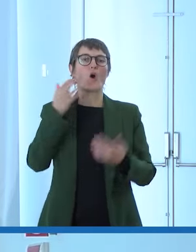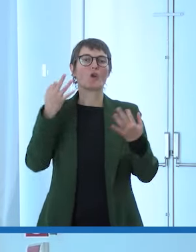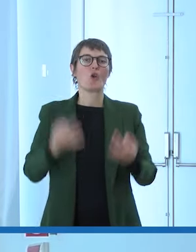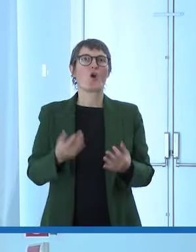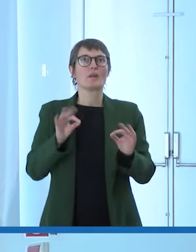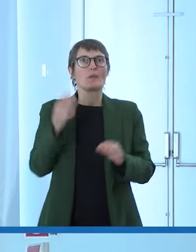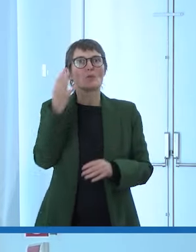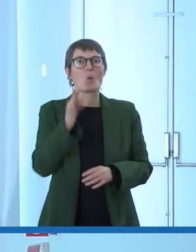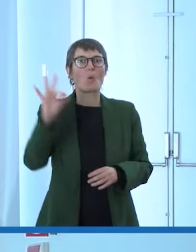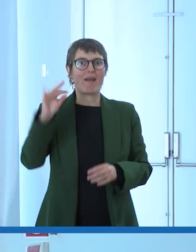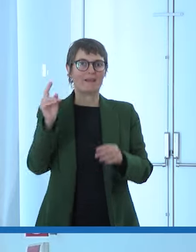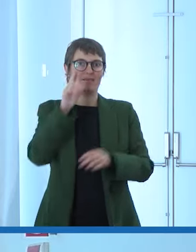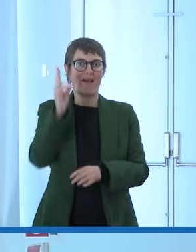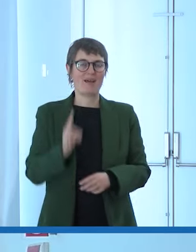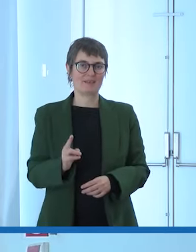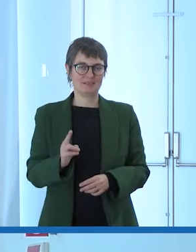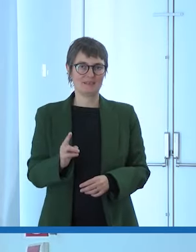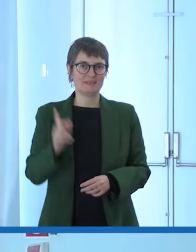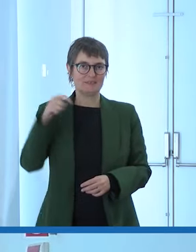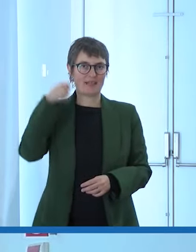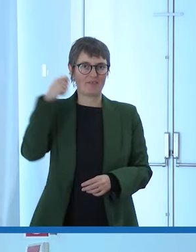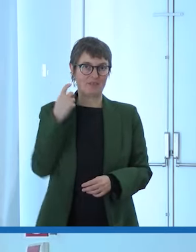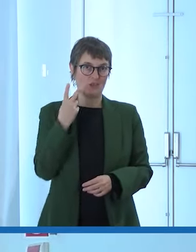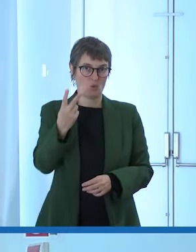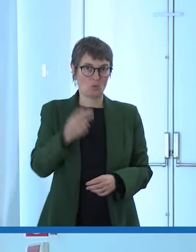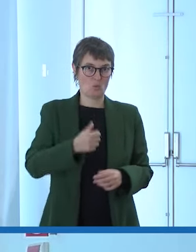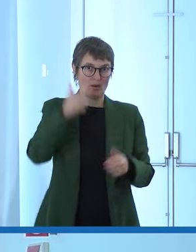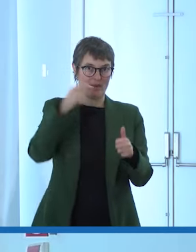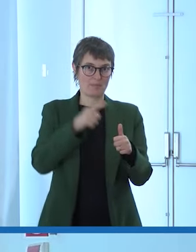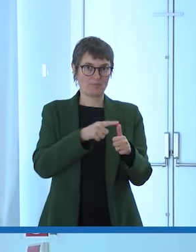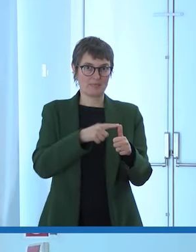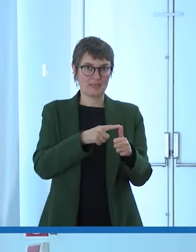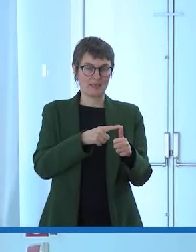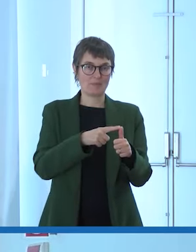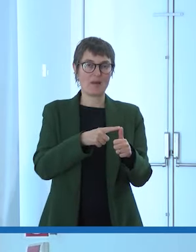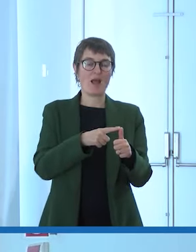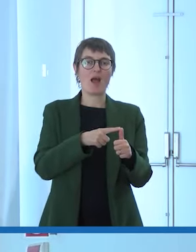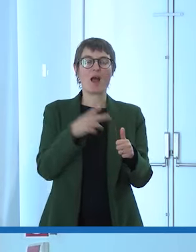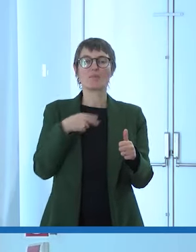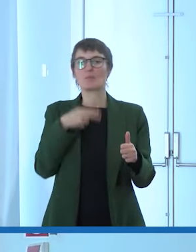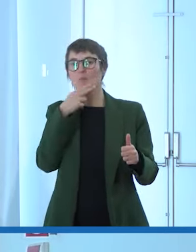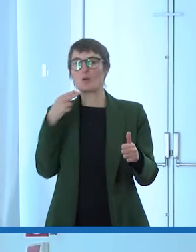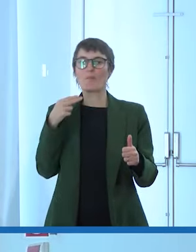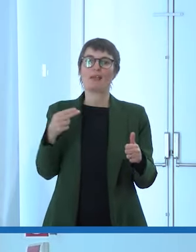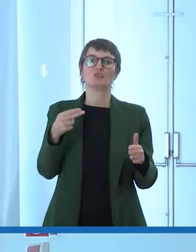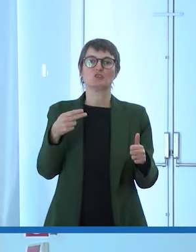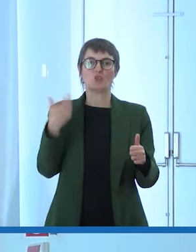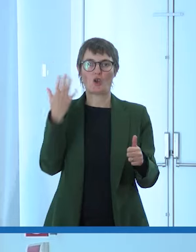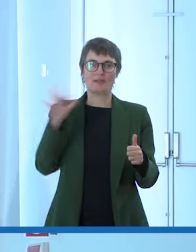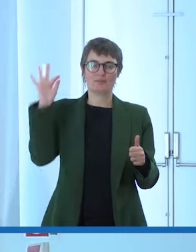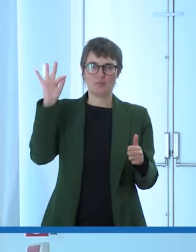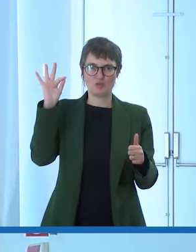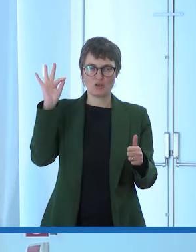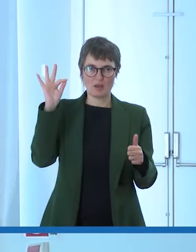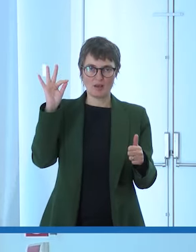video la prima menzione speciale è per il video